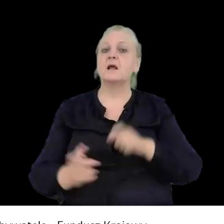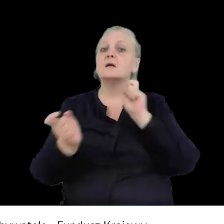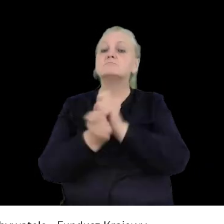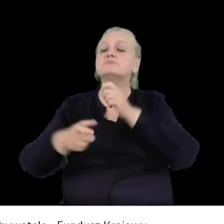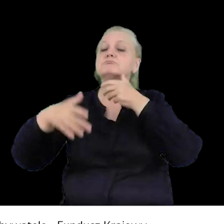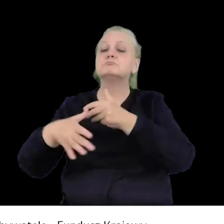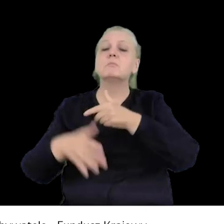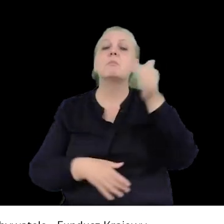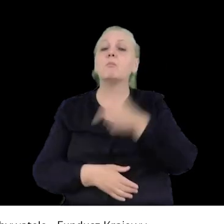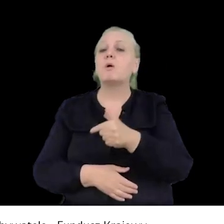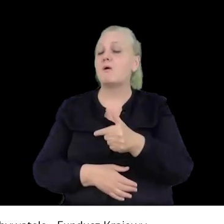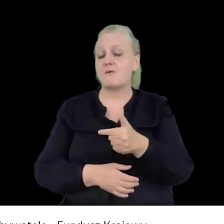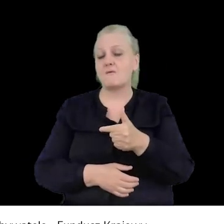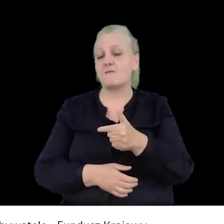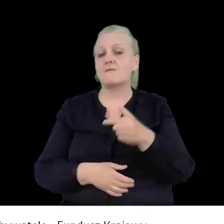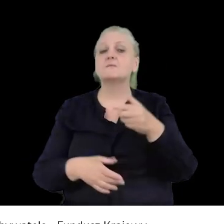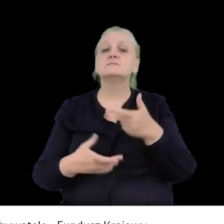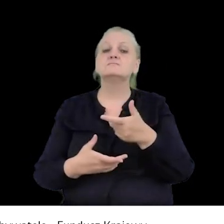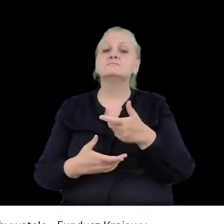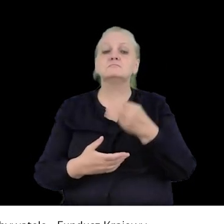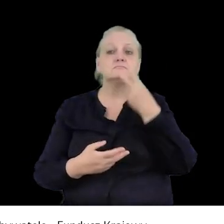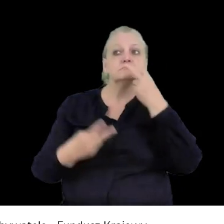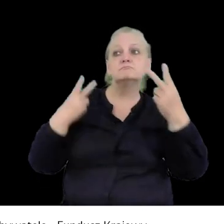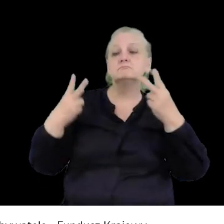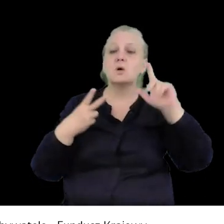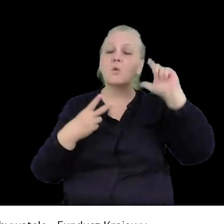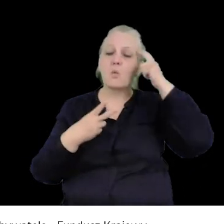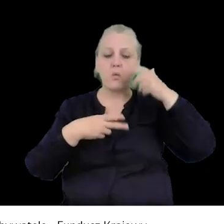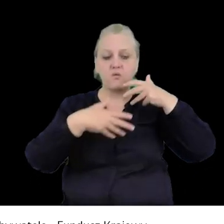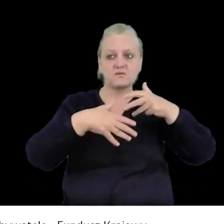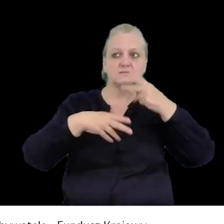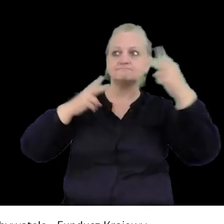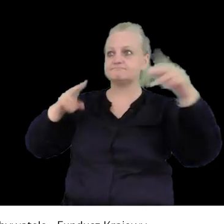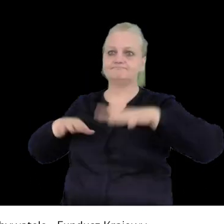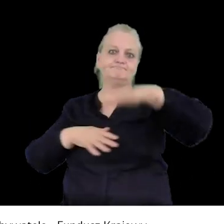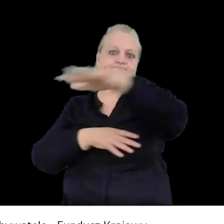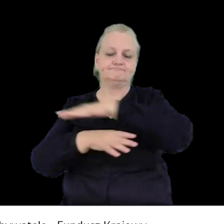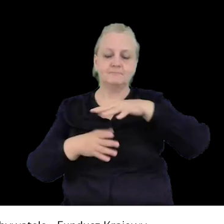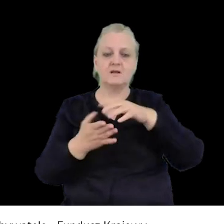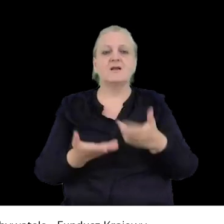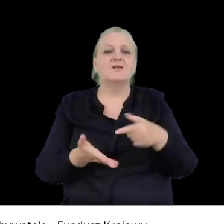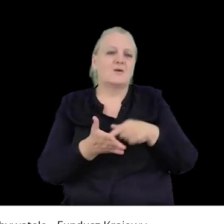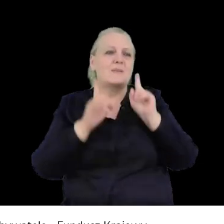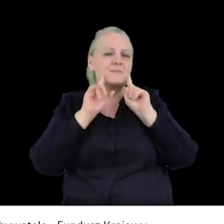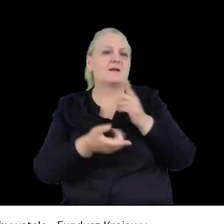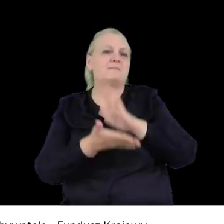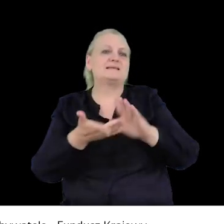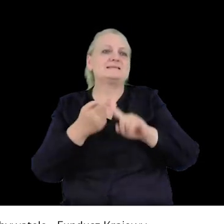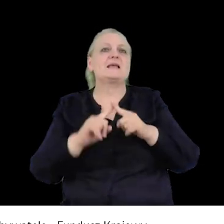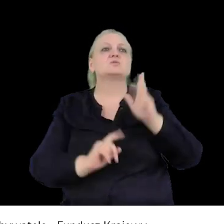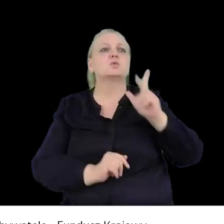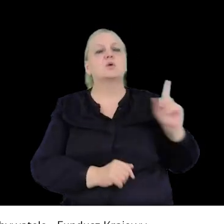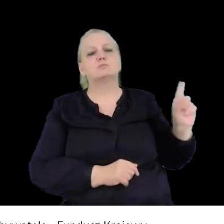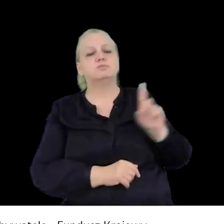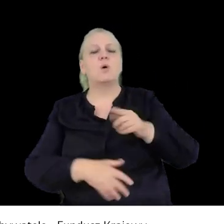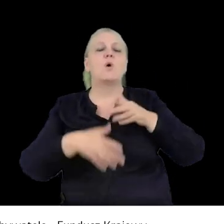kontrademonstracja powinna znajdować się w zasięgu wzroku i słuchu głównej demonstracji. Bo faktycznie to trochę bez sensu, jeżeli ktoś wychodzi na ulicę i